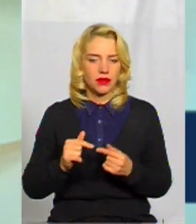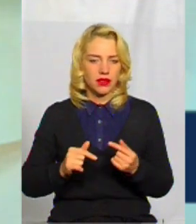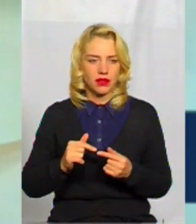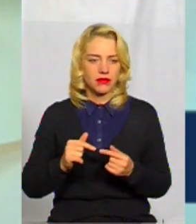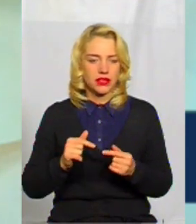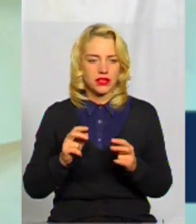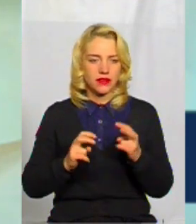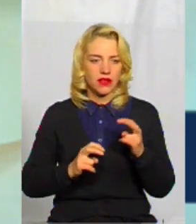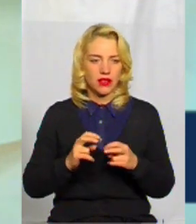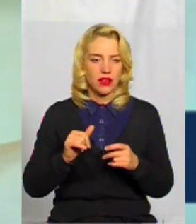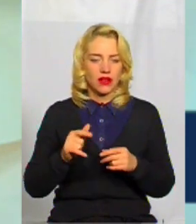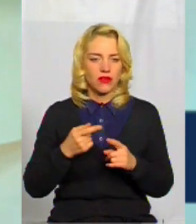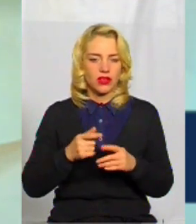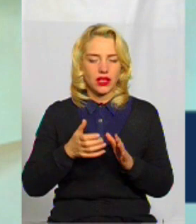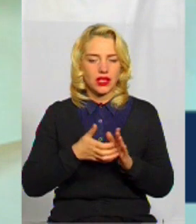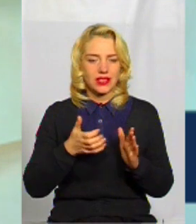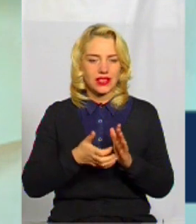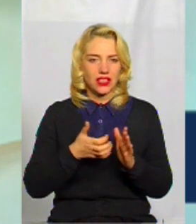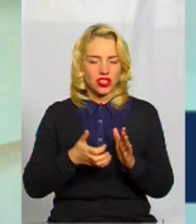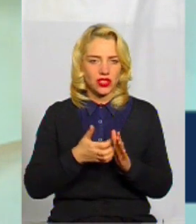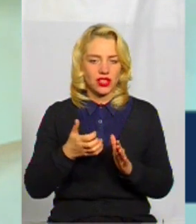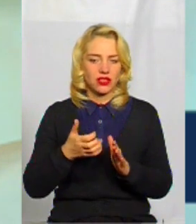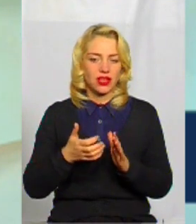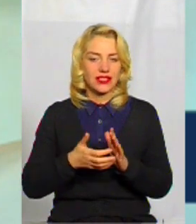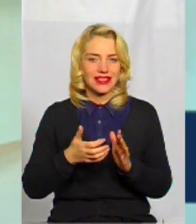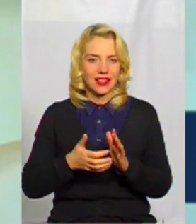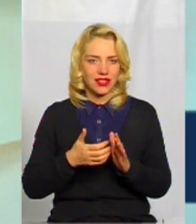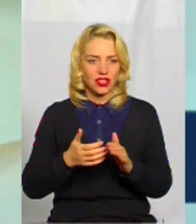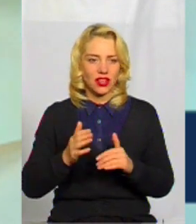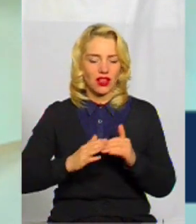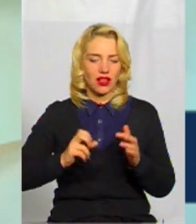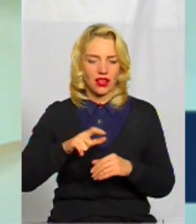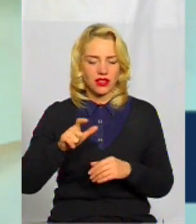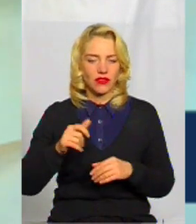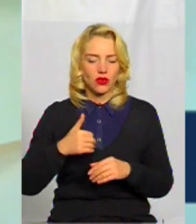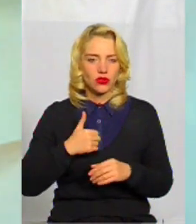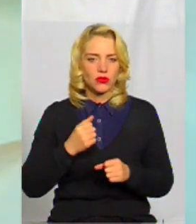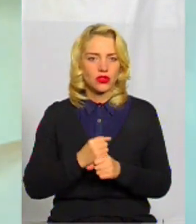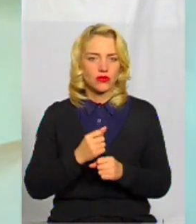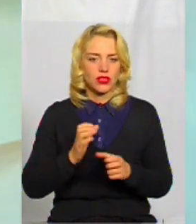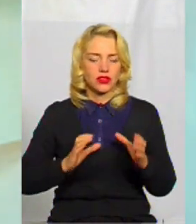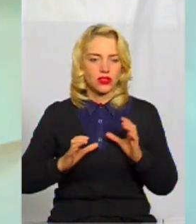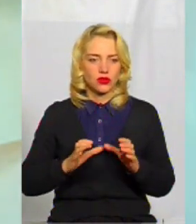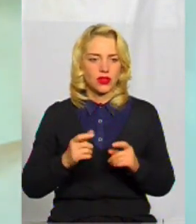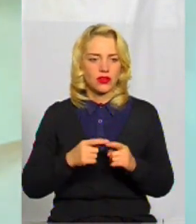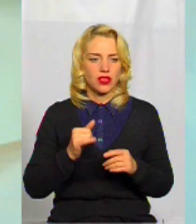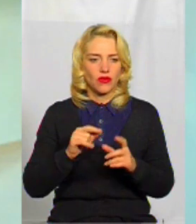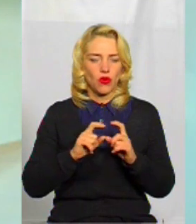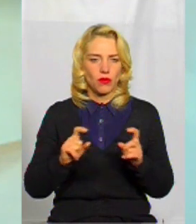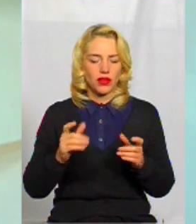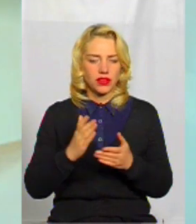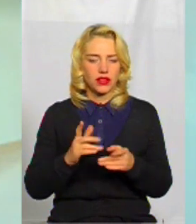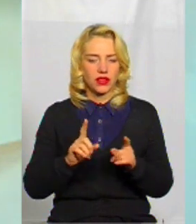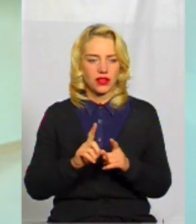нестача кадрів, але вони переважно хочуть працювати вже зі студентами, але їх там вже теж недостатньо. Більшість компаній в них є певна така